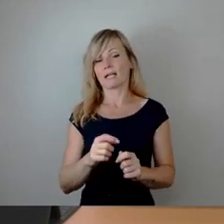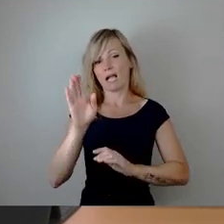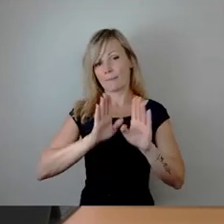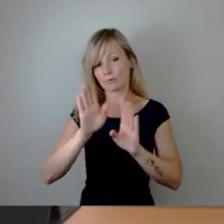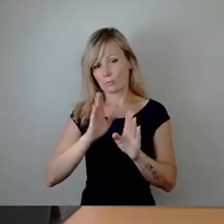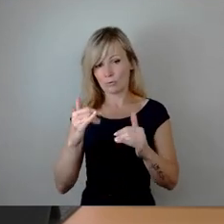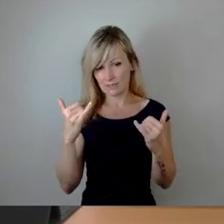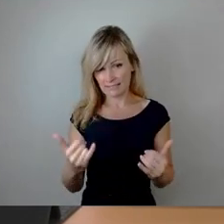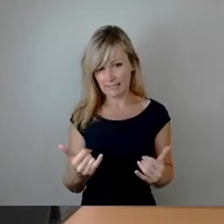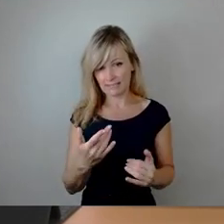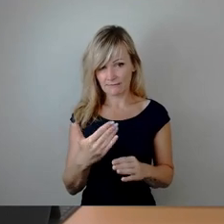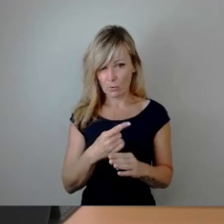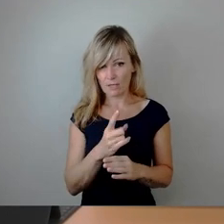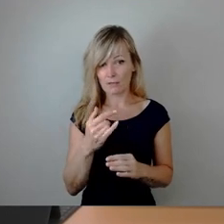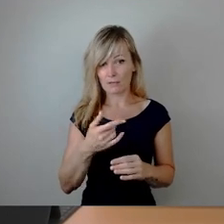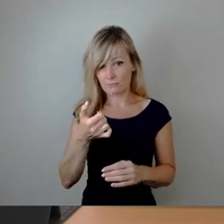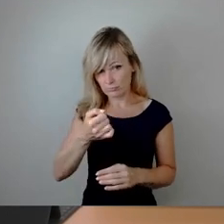zustimmen möchte, wäre jetzt an der Reihe.